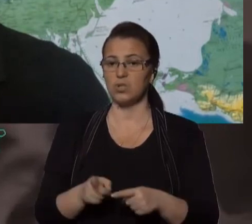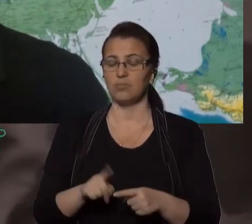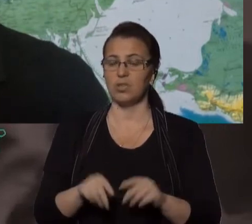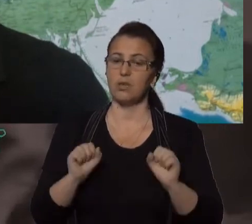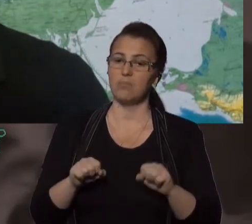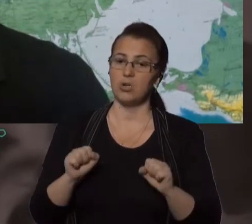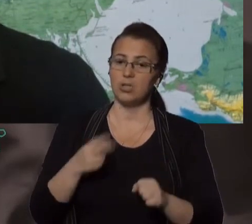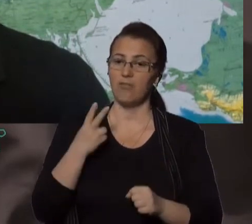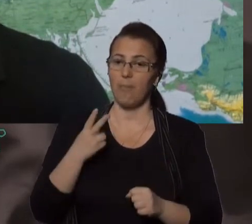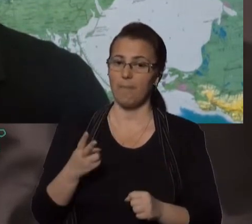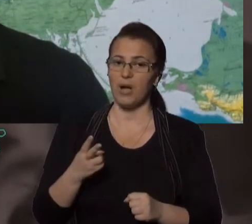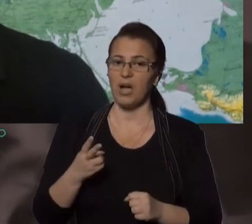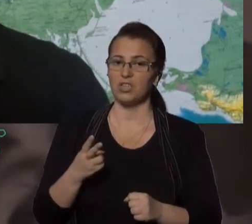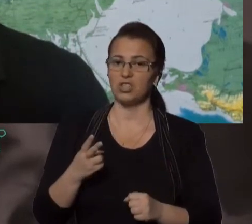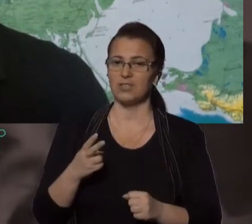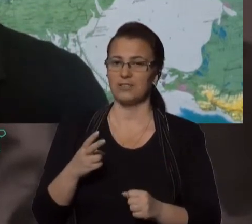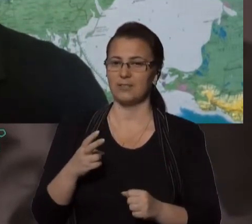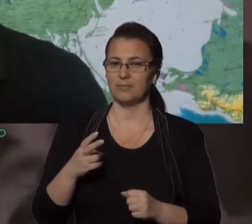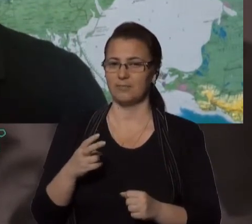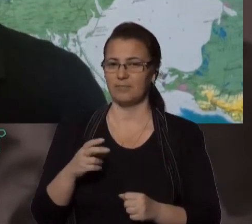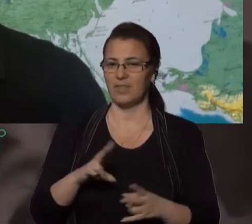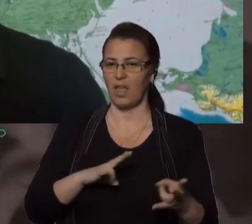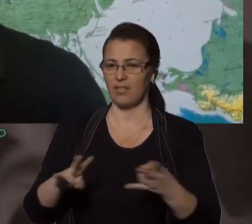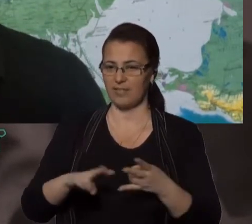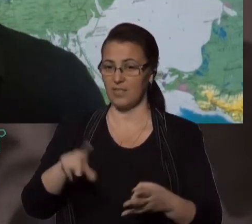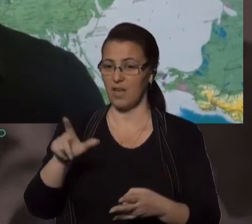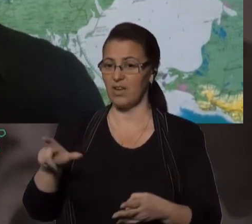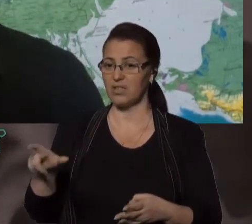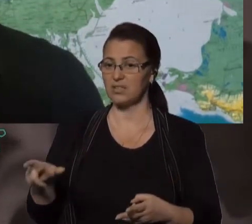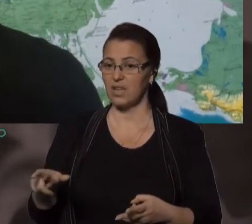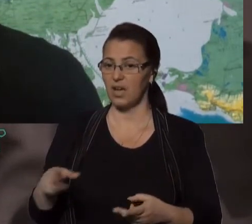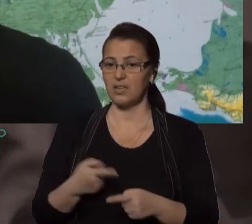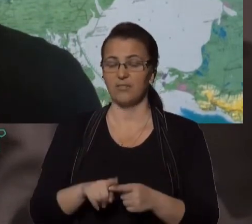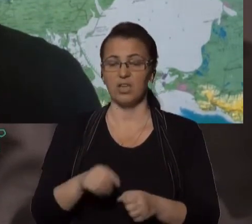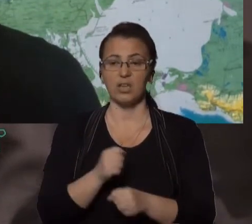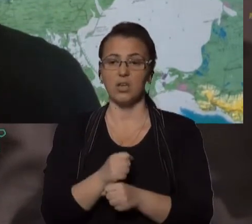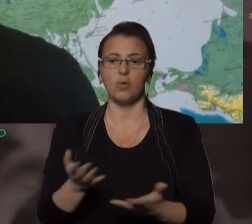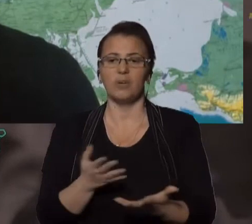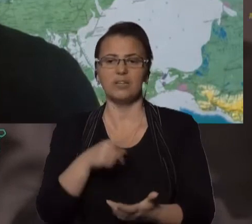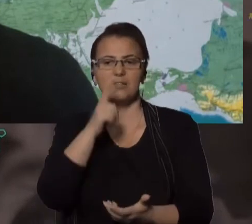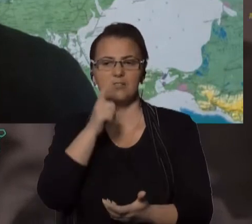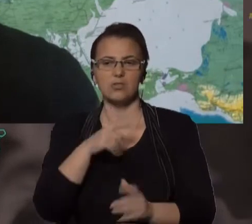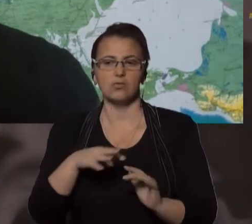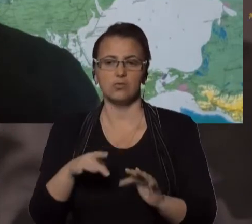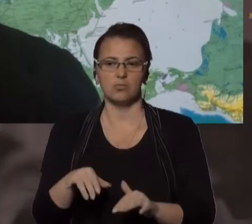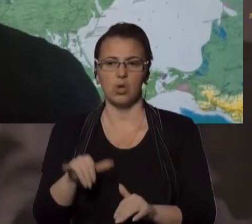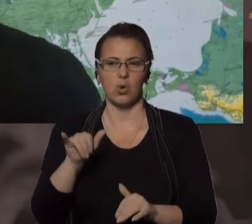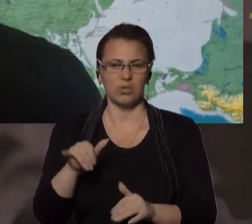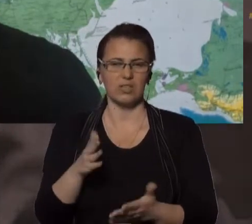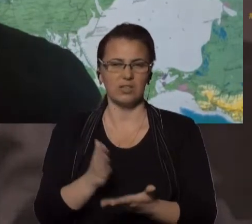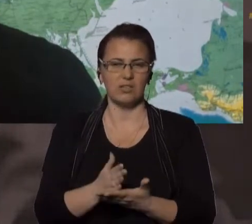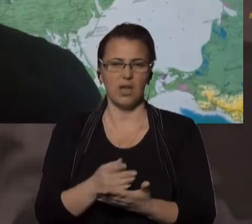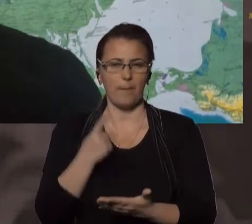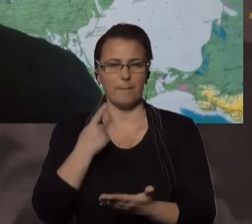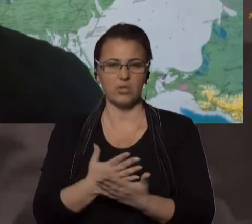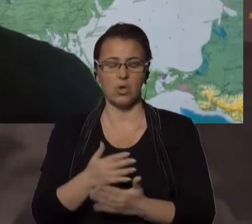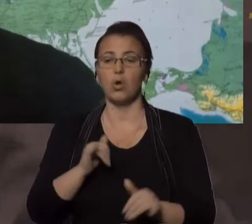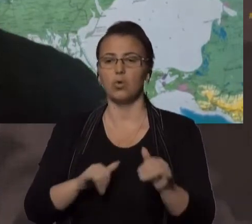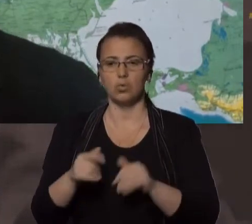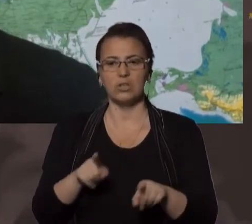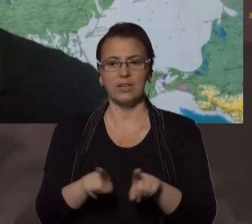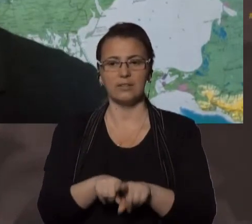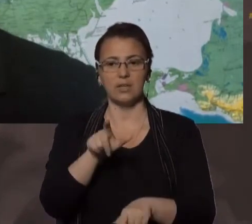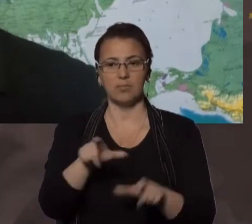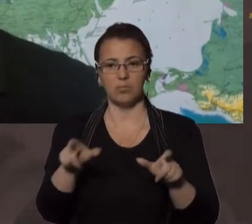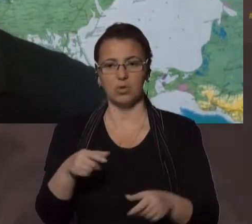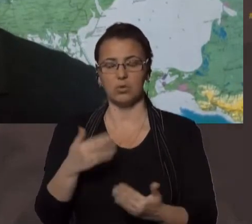можливо, бачать потенційних диверсантів, які роблять якісь незрозумілі дії, в них є підозри, куди їм звертатися для